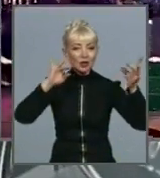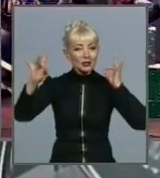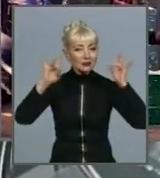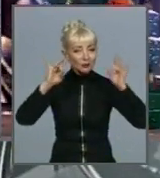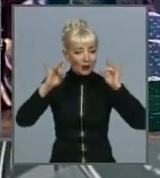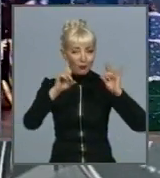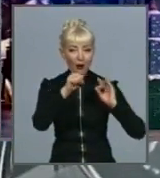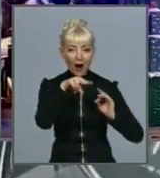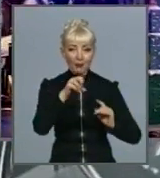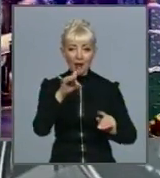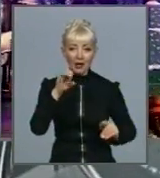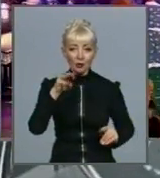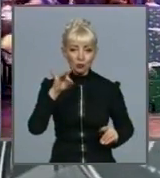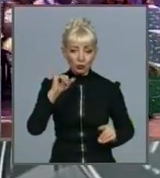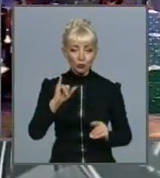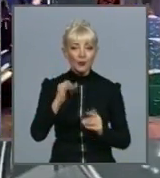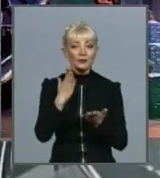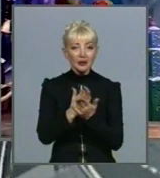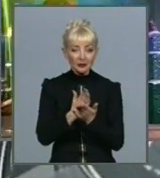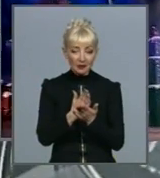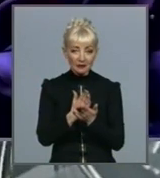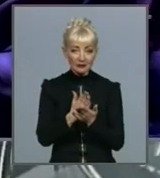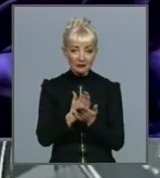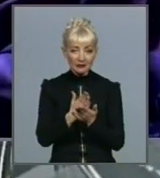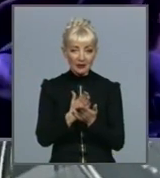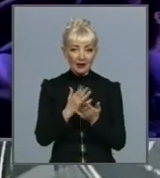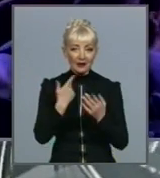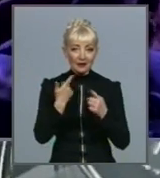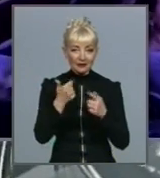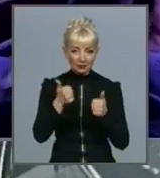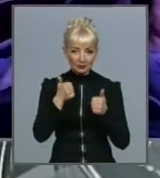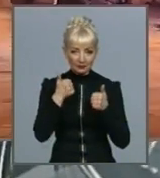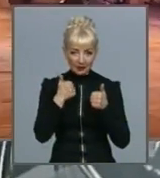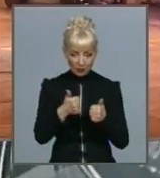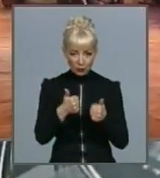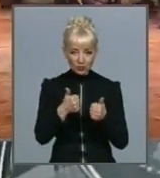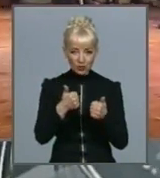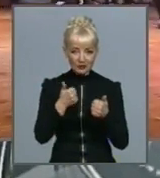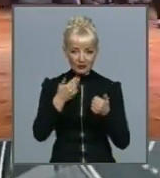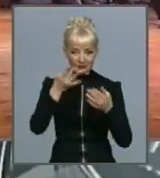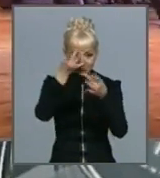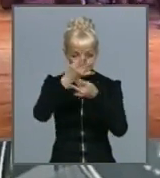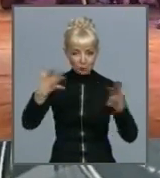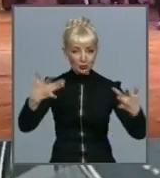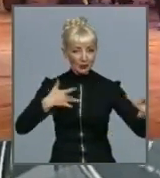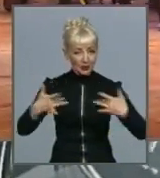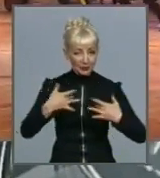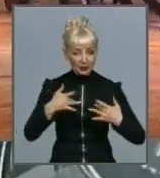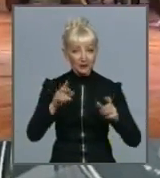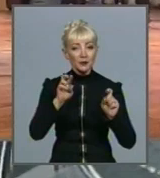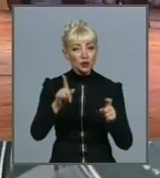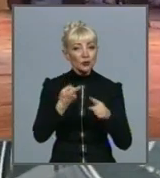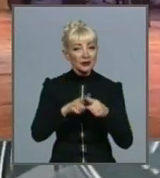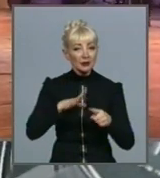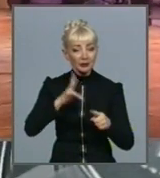маємо конкурентно спроможний культурний продукт. Та для того, аби культурна програма була на найвищому рівні, лише